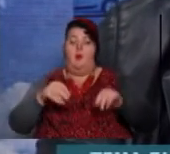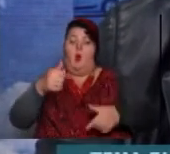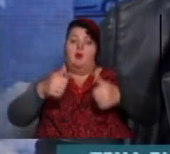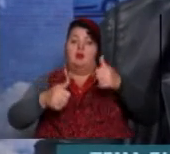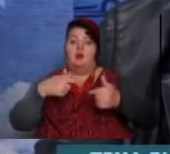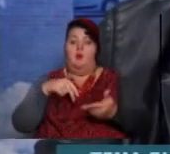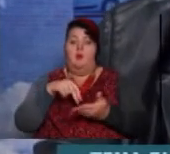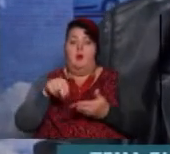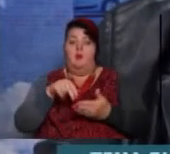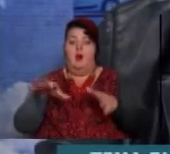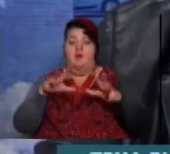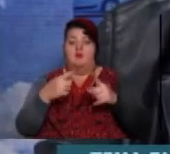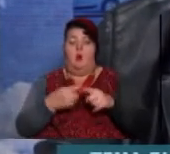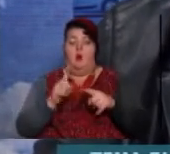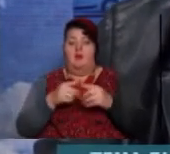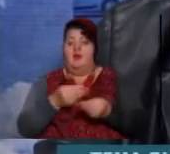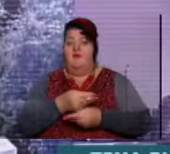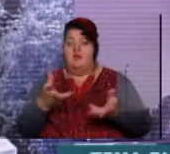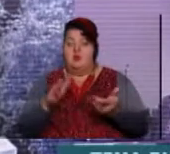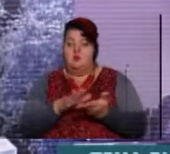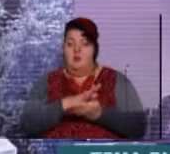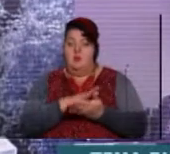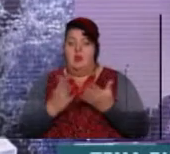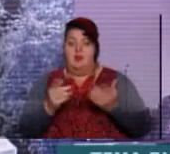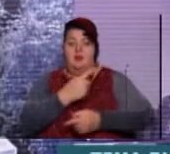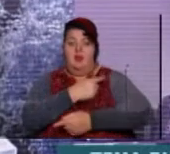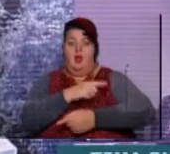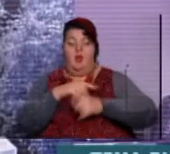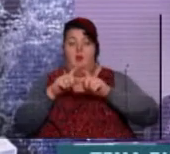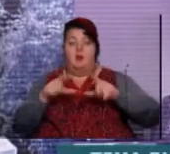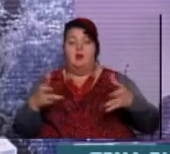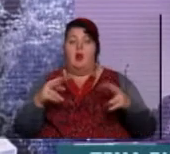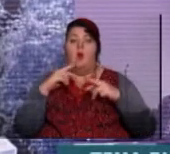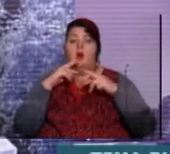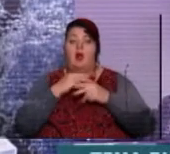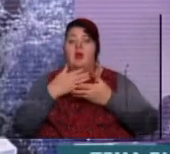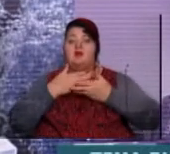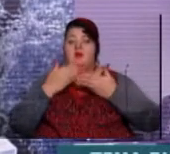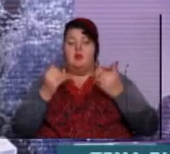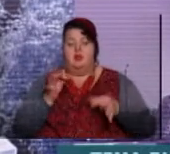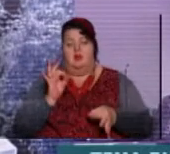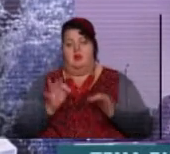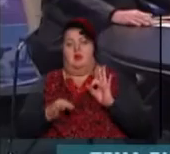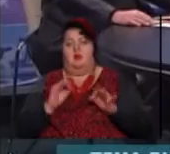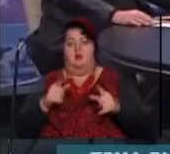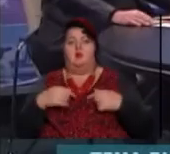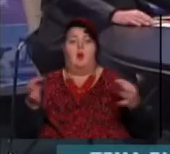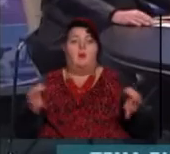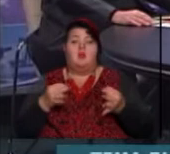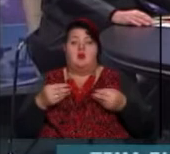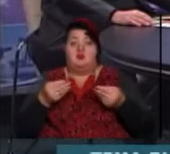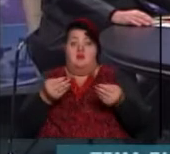закупаємо, все це видається безплатно. Якщо у больниці якогось лікарства немає, звісно, що нам нечого видавати,